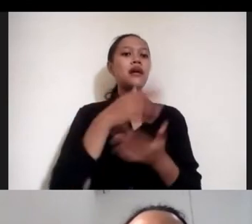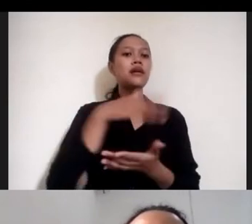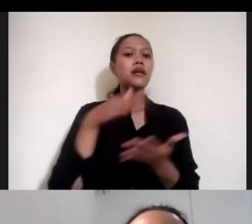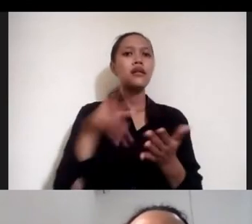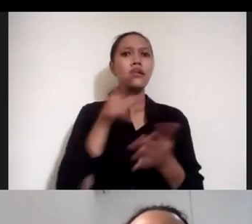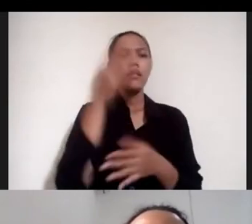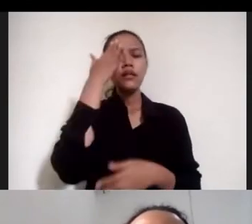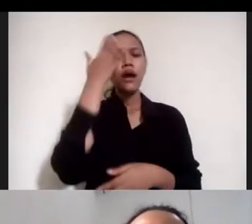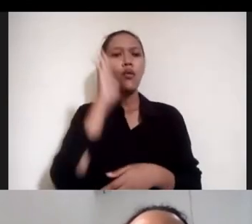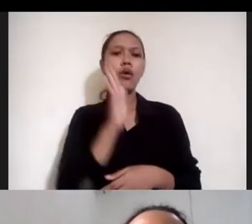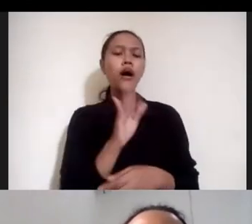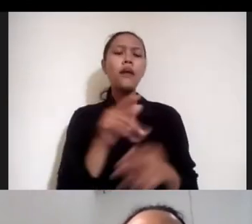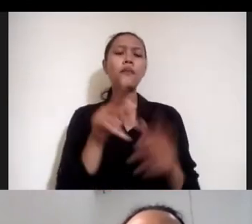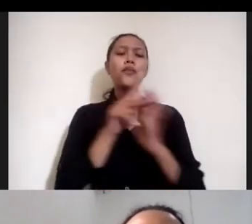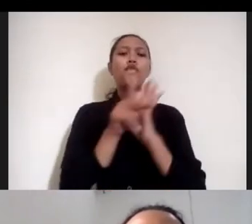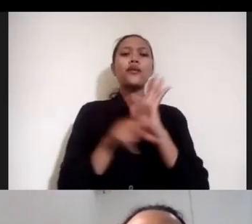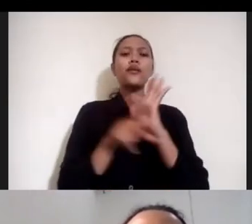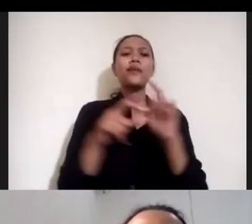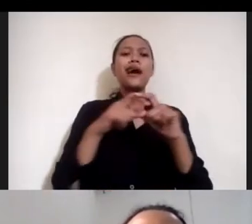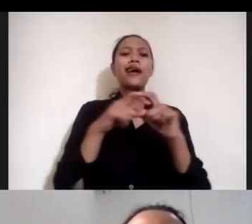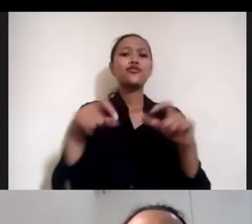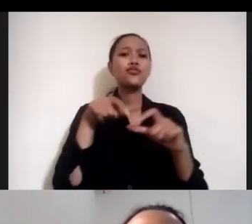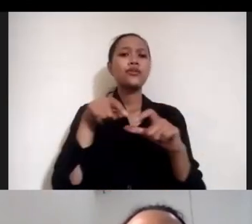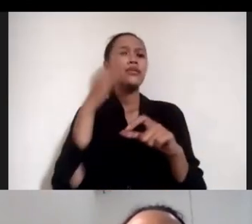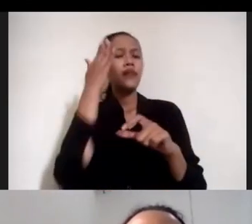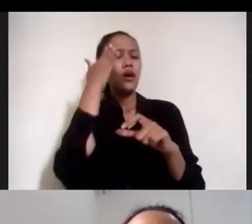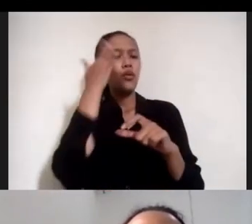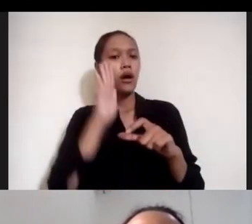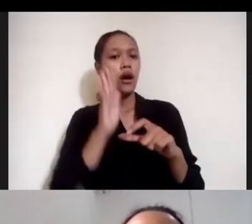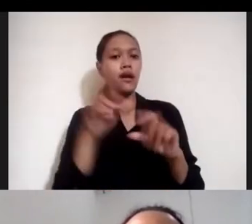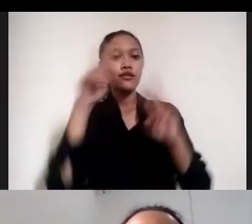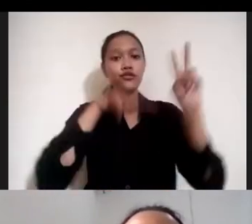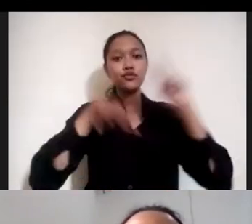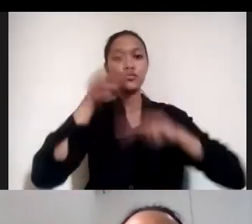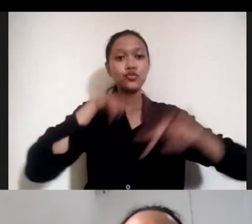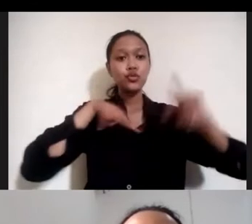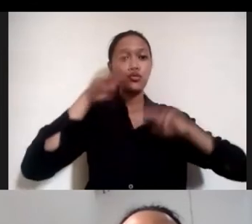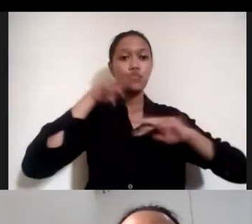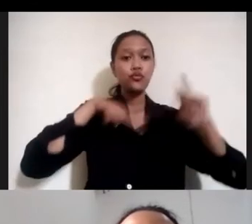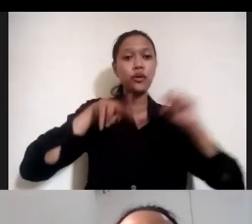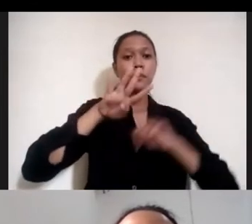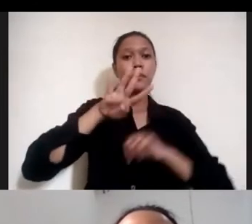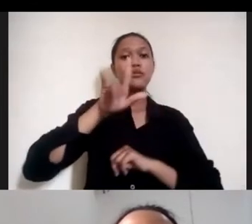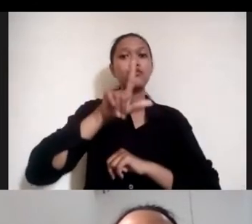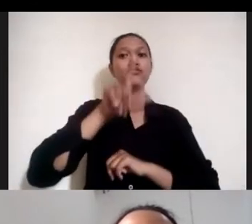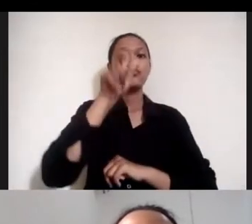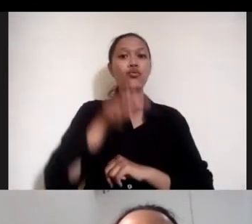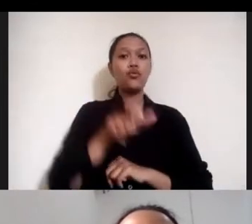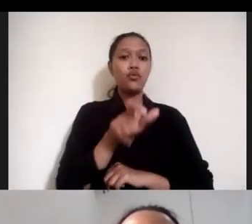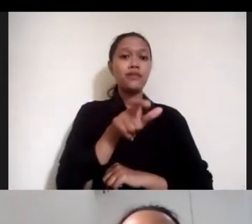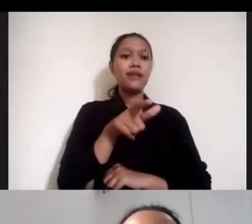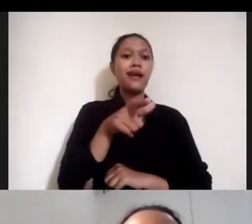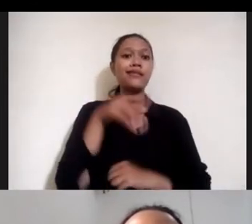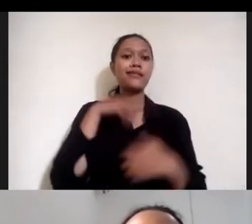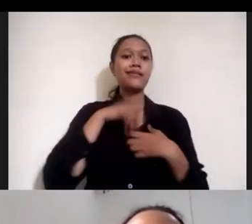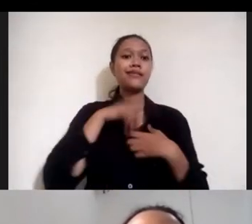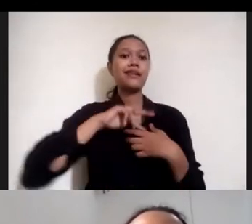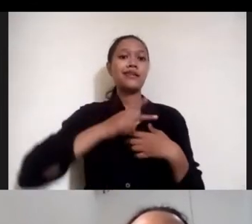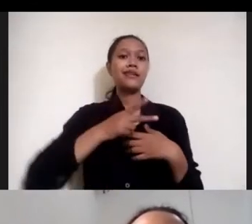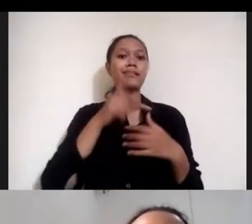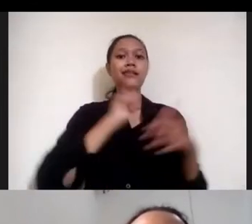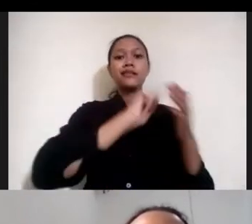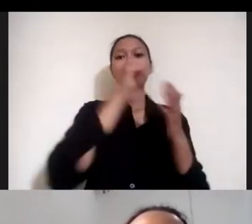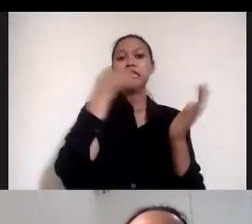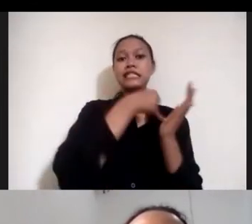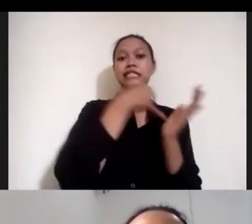prakerja. dari survei 47 transgender yang mengisi survei yang dibikin oleh konde itu